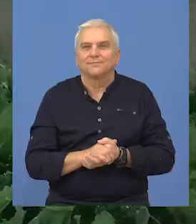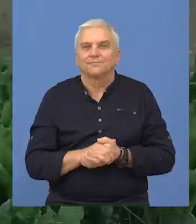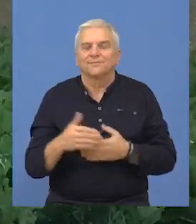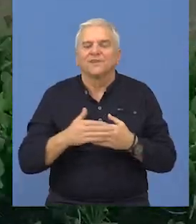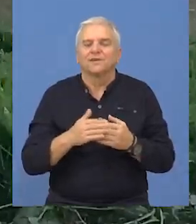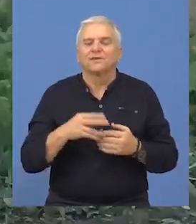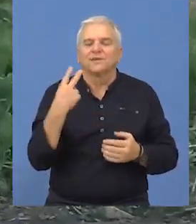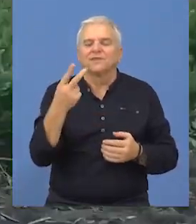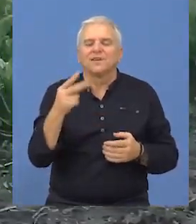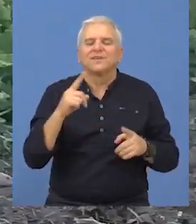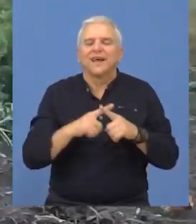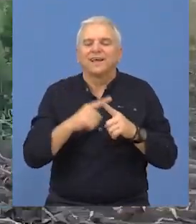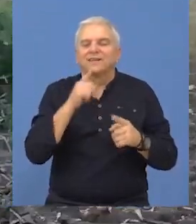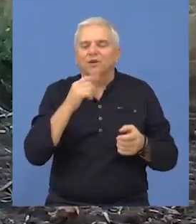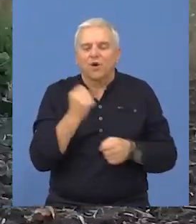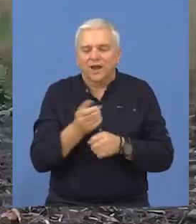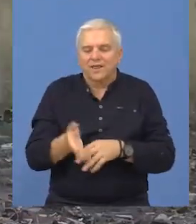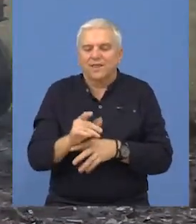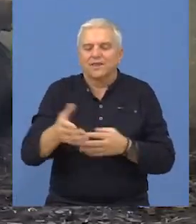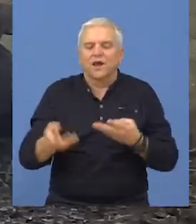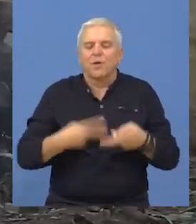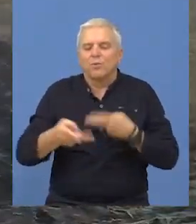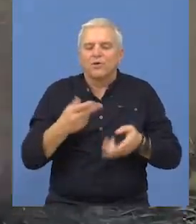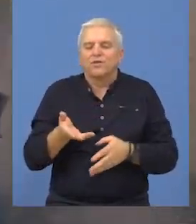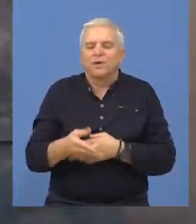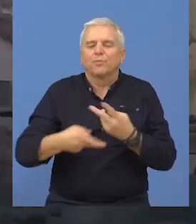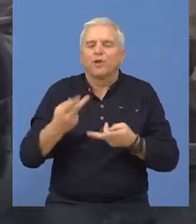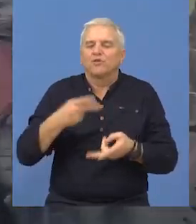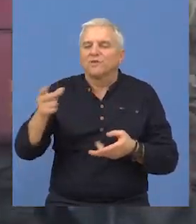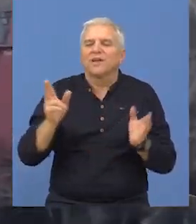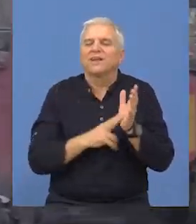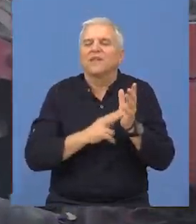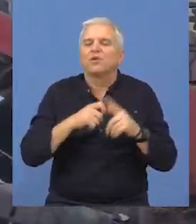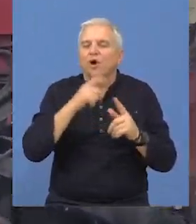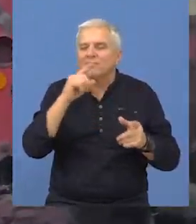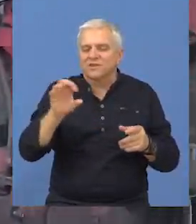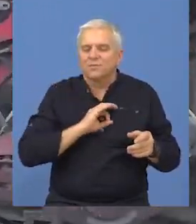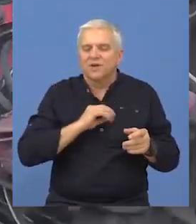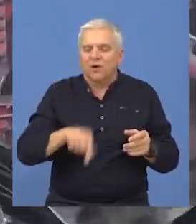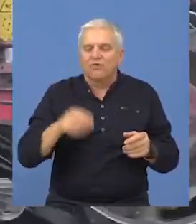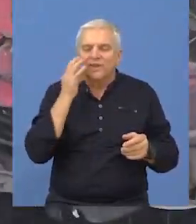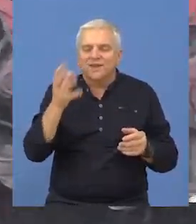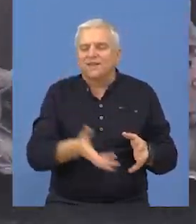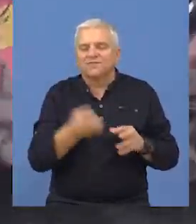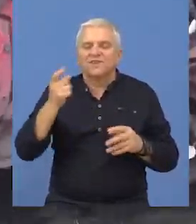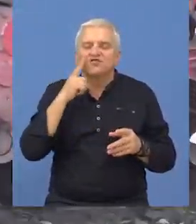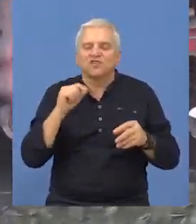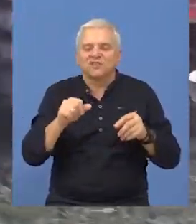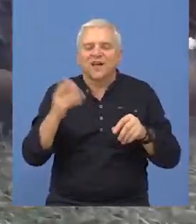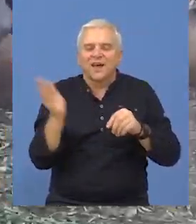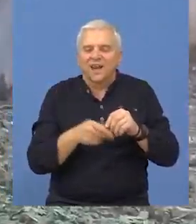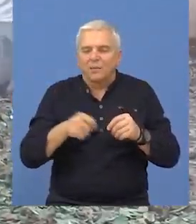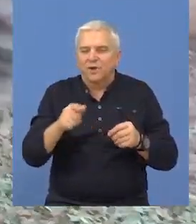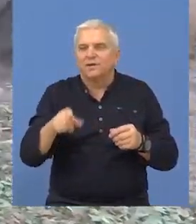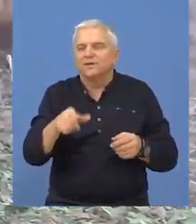Na oko 22 hektara koje obrađuje poljoprivredni proizvođač Nandor Kovač iz Bečeja, ovih dana izvađena je